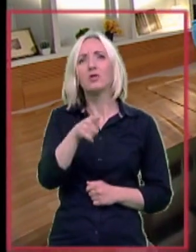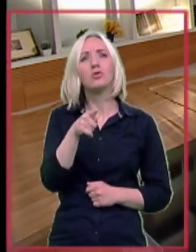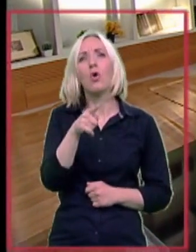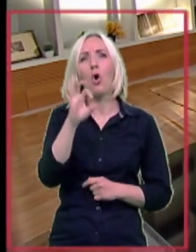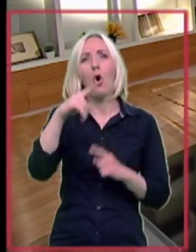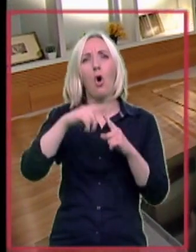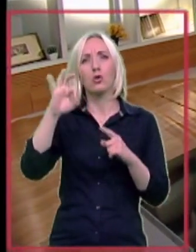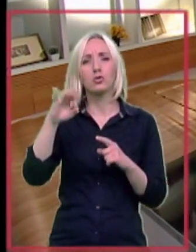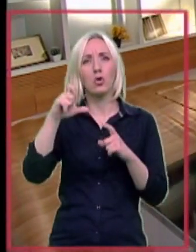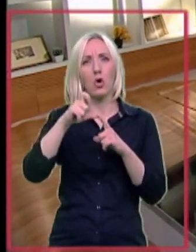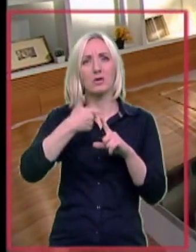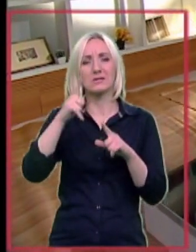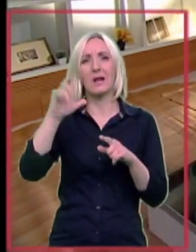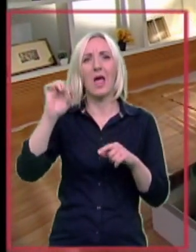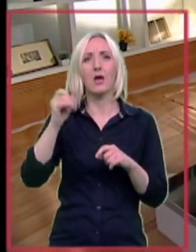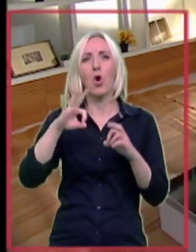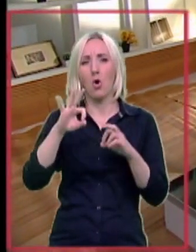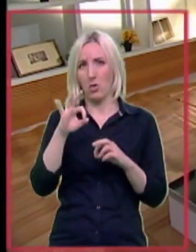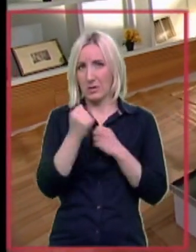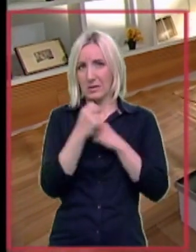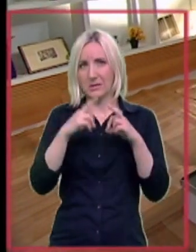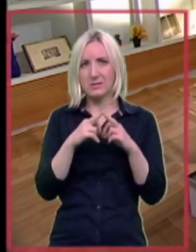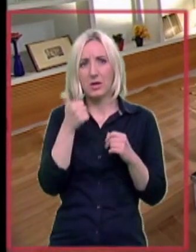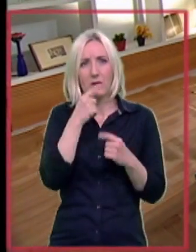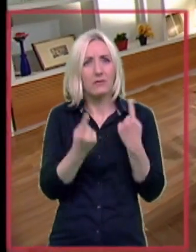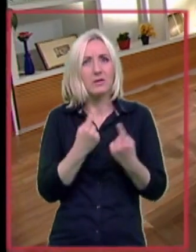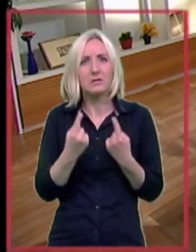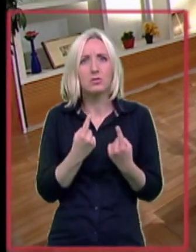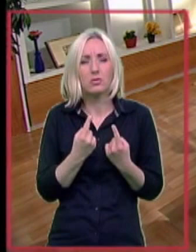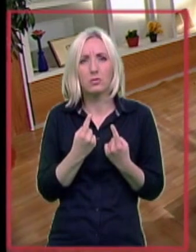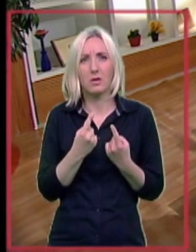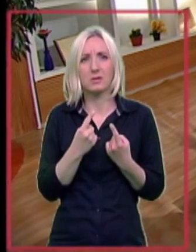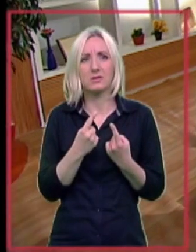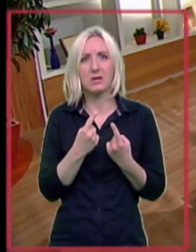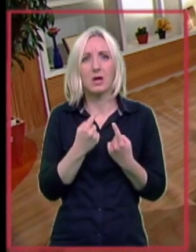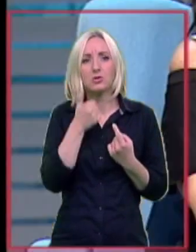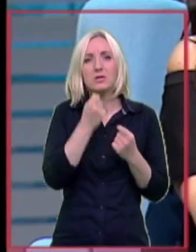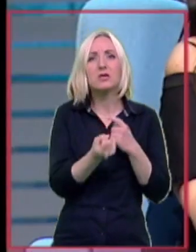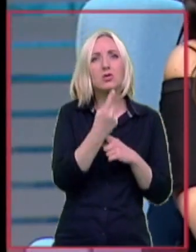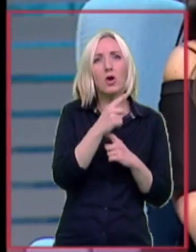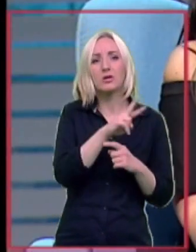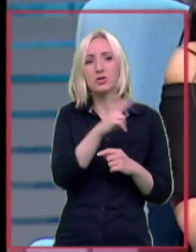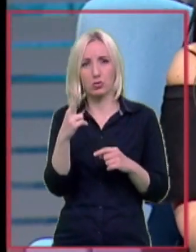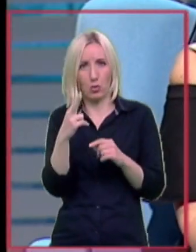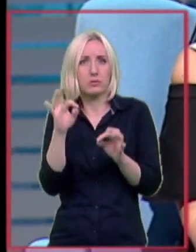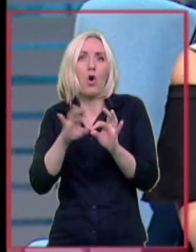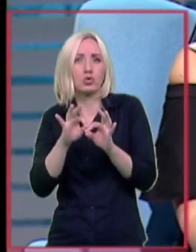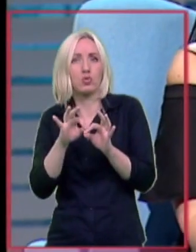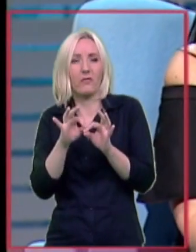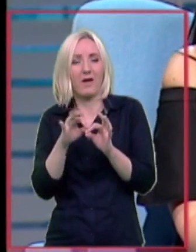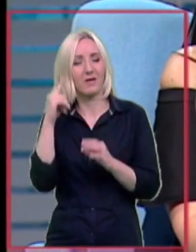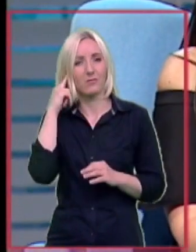Kako je trenutno stanje na ovom uvu, da kažem da koja je ostalo očuvanog sluha? Prošle godine